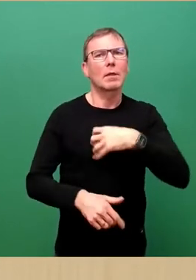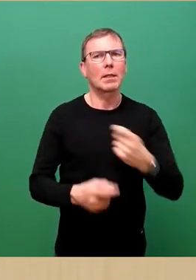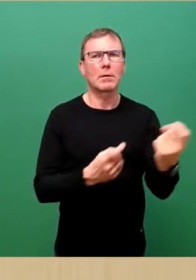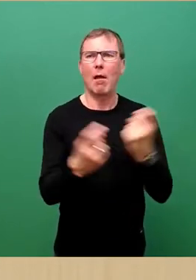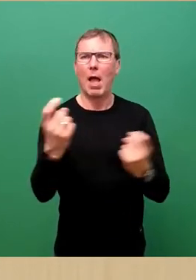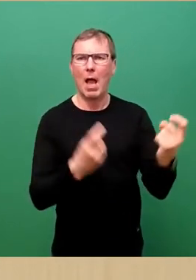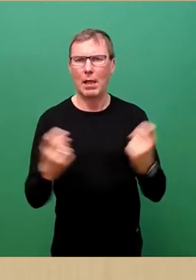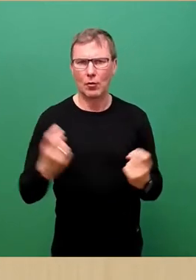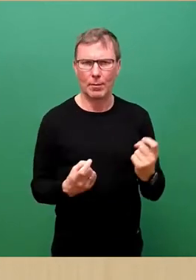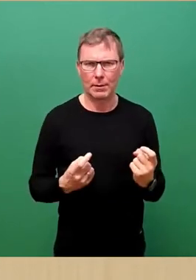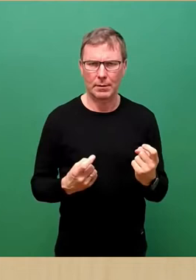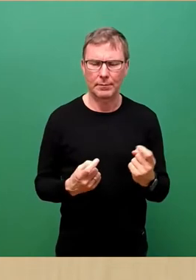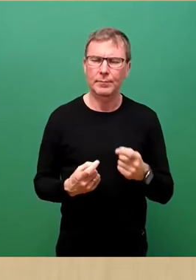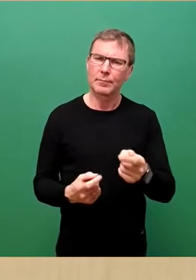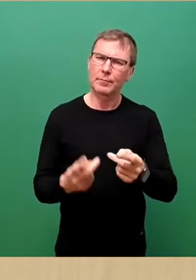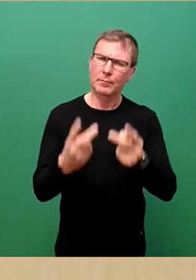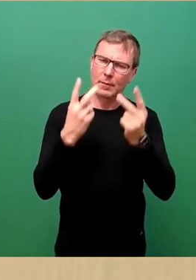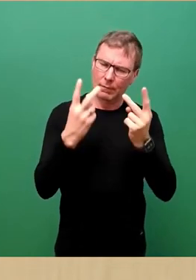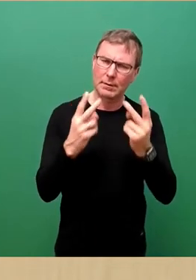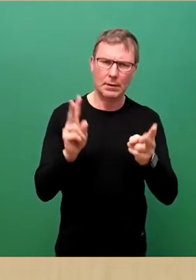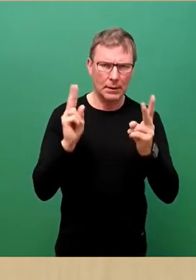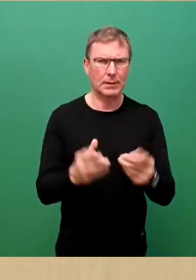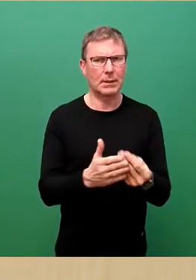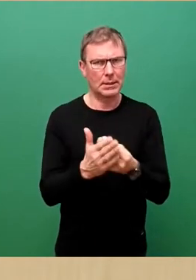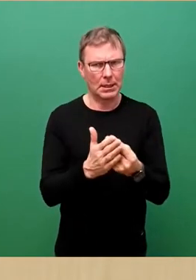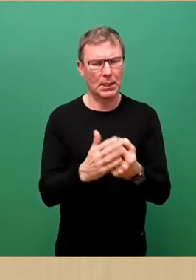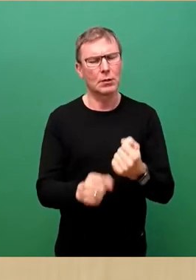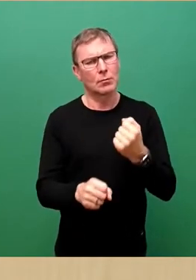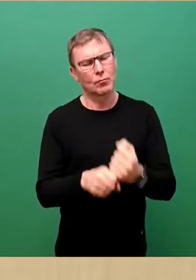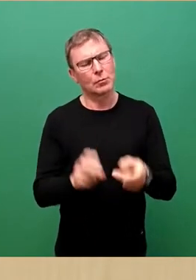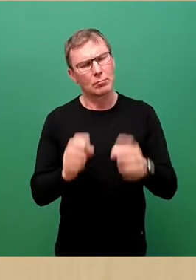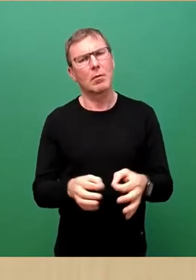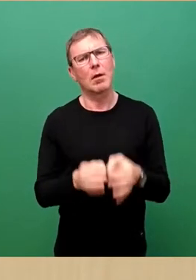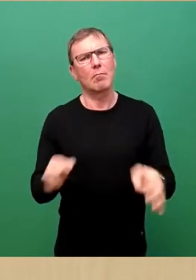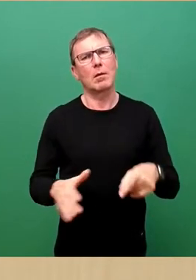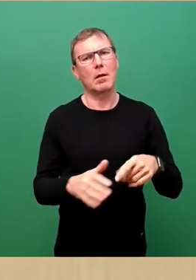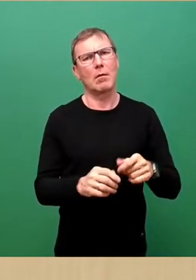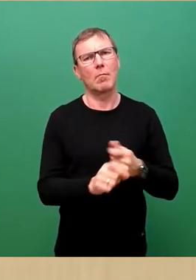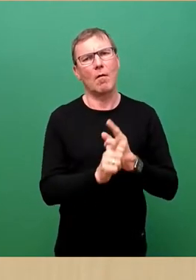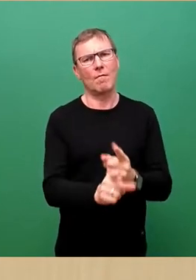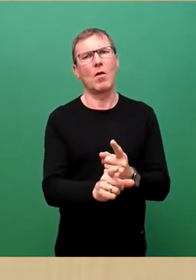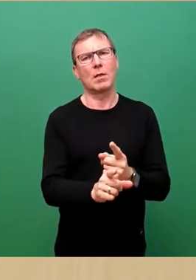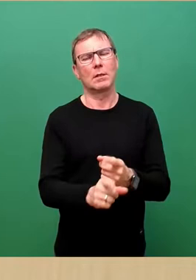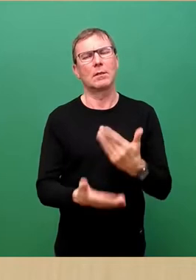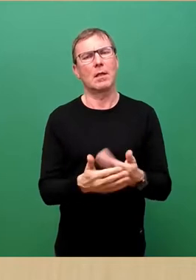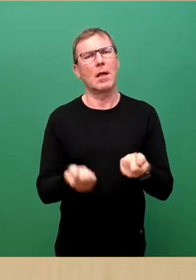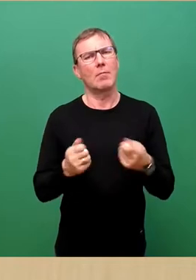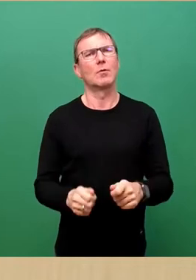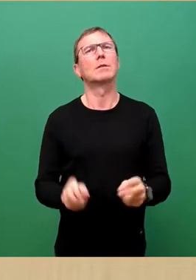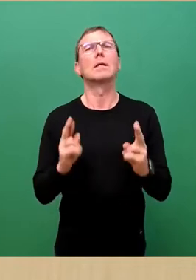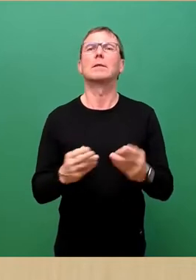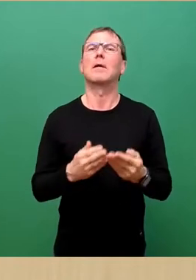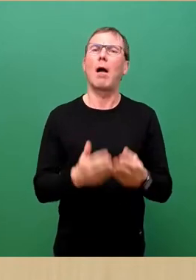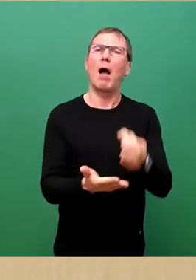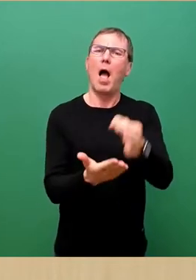Diesem wichtigen und richtigen Zeichen müssen nun Maßnahmen folgen. Und deswegen ist der Beschluss zum sicheren Hafen heute der